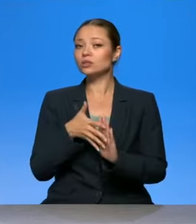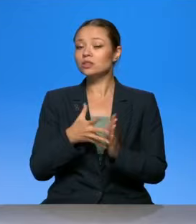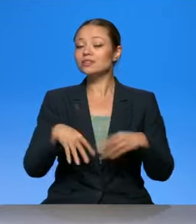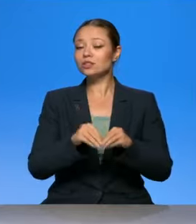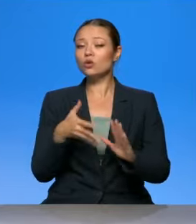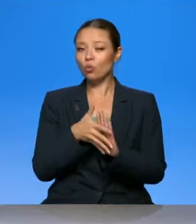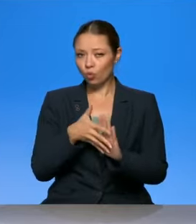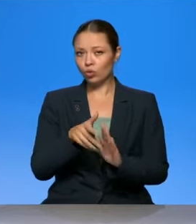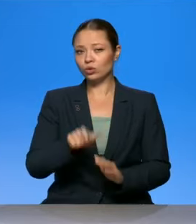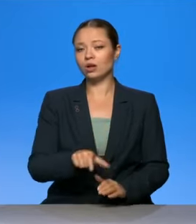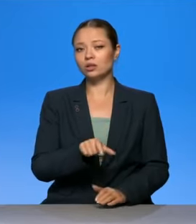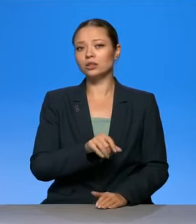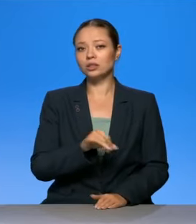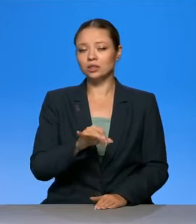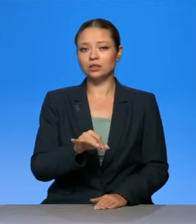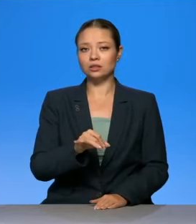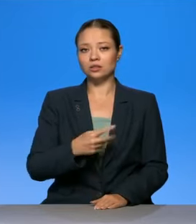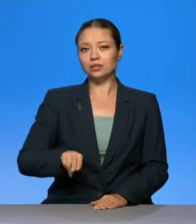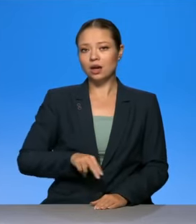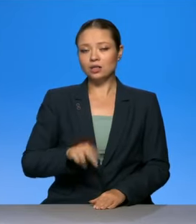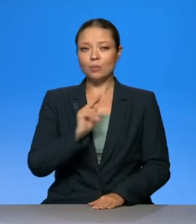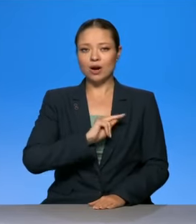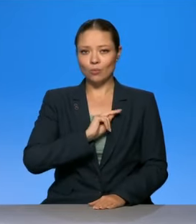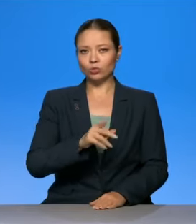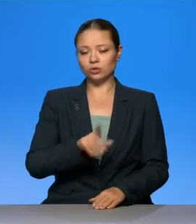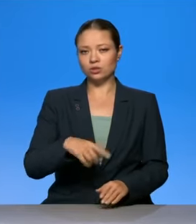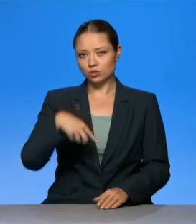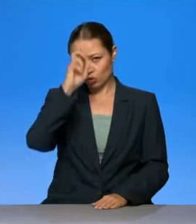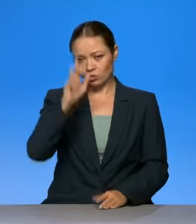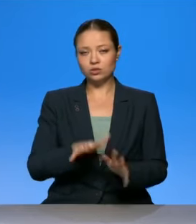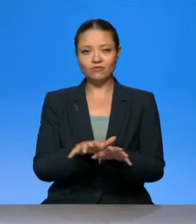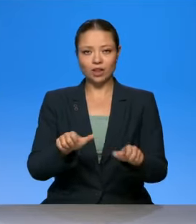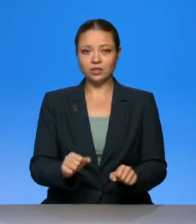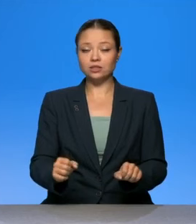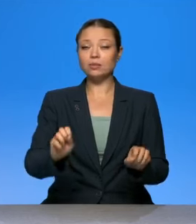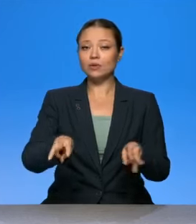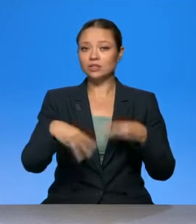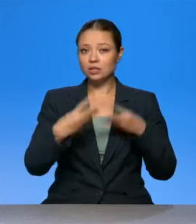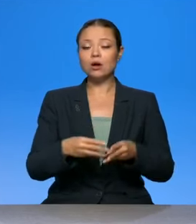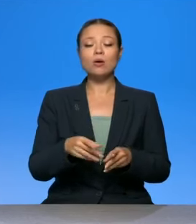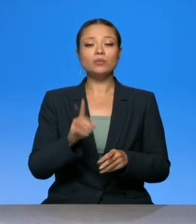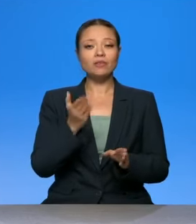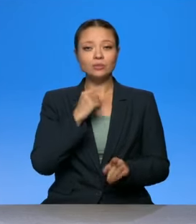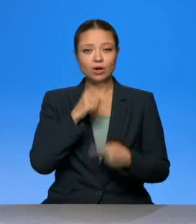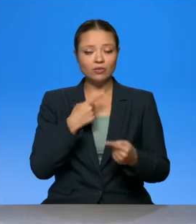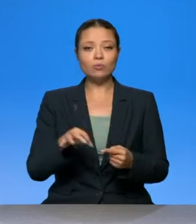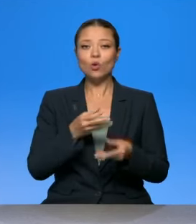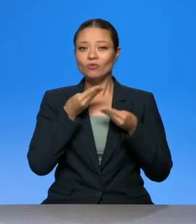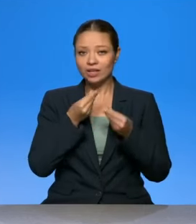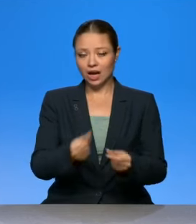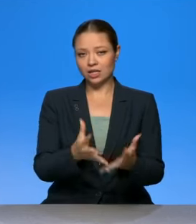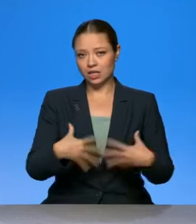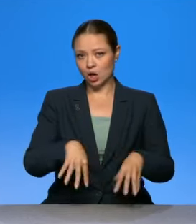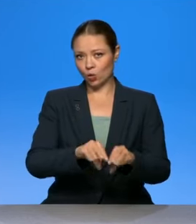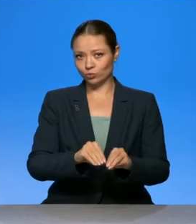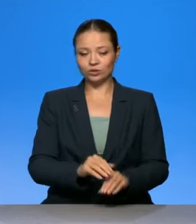госвласти Кирилл Родин сейчас к нам присоединяется. О влиянии на общество, пандемии поговорим. Здравствуйте, Кирилл. Добрый день.